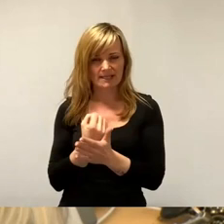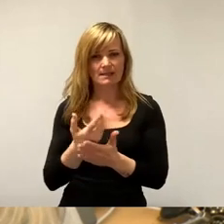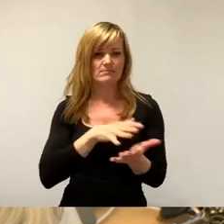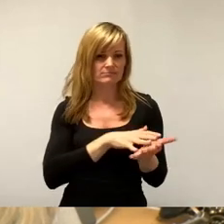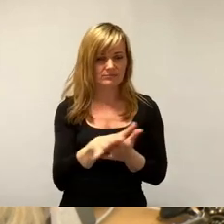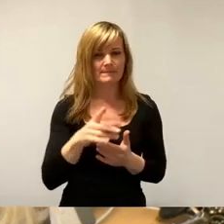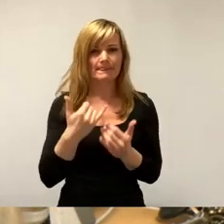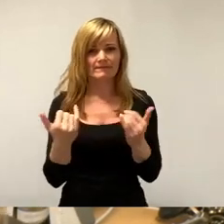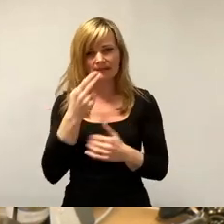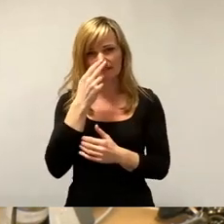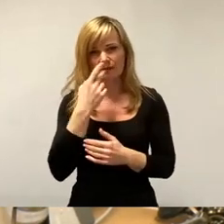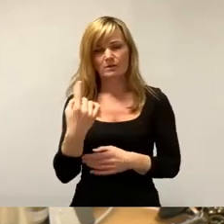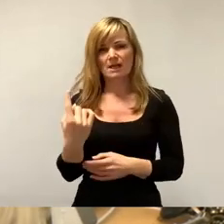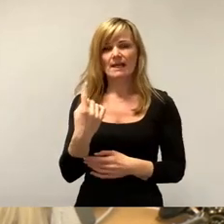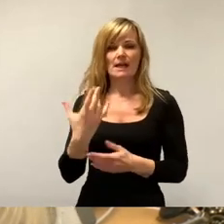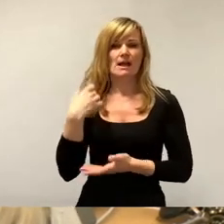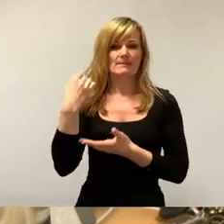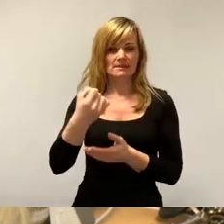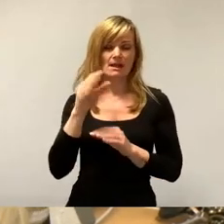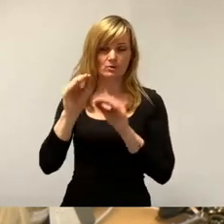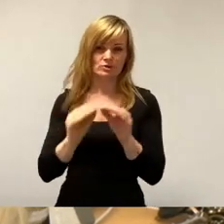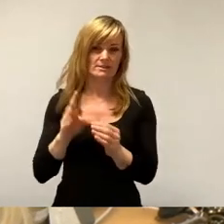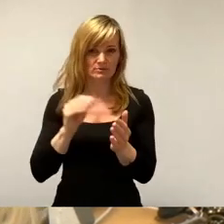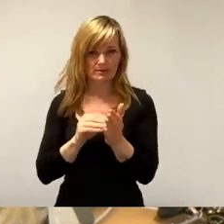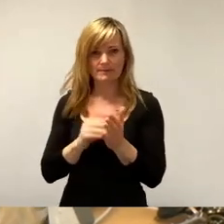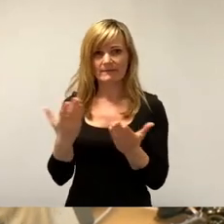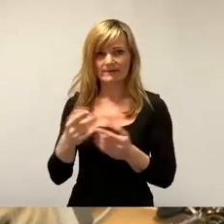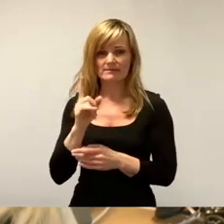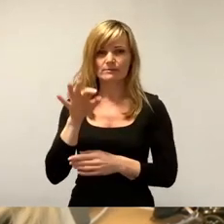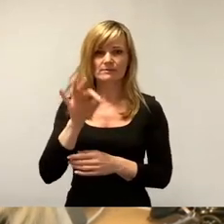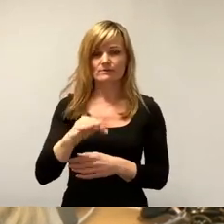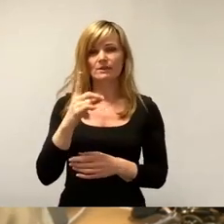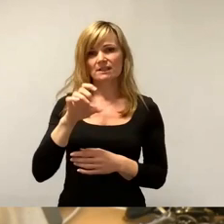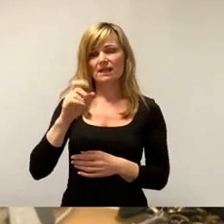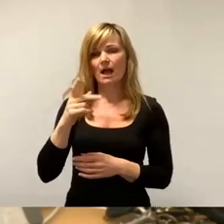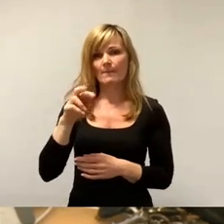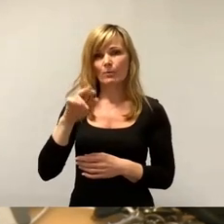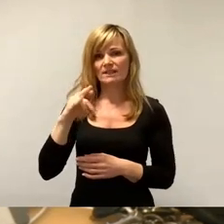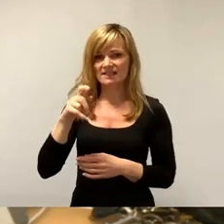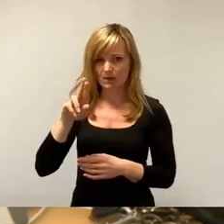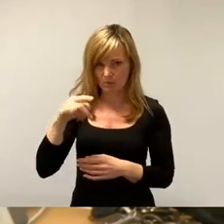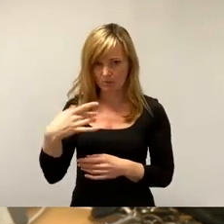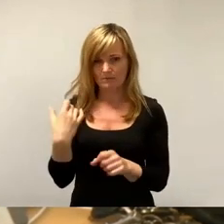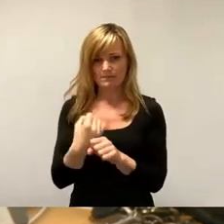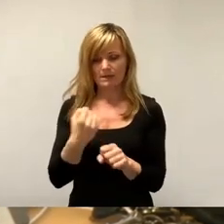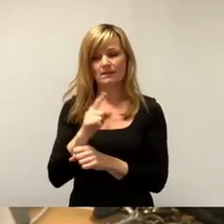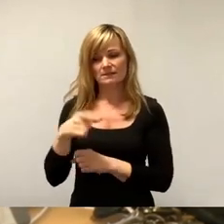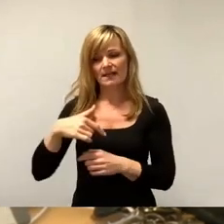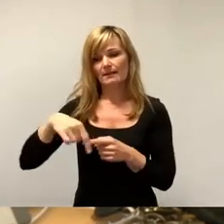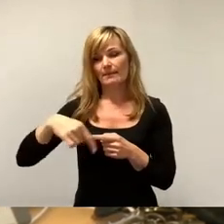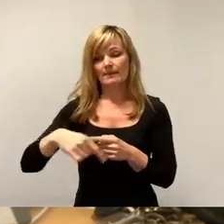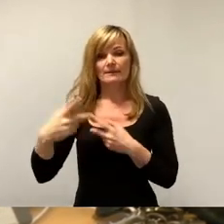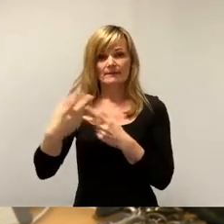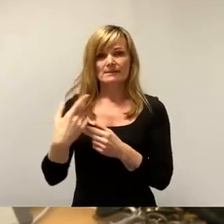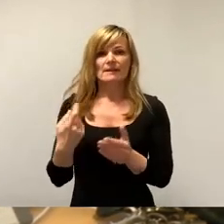ich dort mit der Eigenkapitalausstattung dabei? Was muss ich dort für die Dekarbonisierung tun? Dann steht es in der mittelfristigen Finanzplanung.